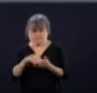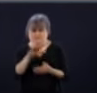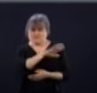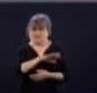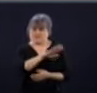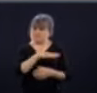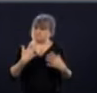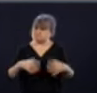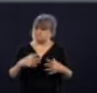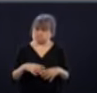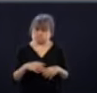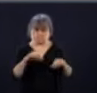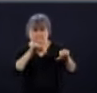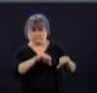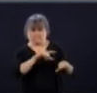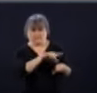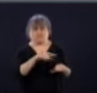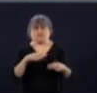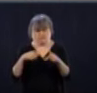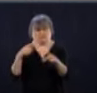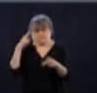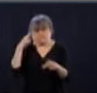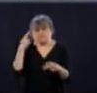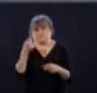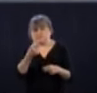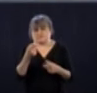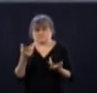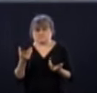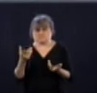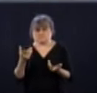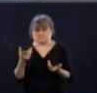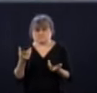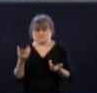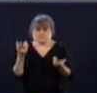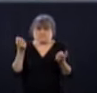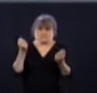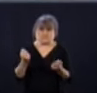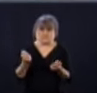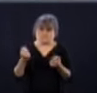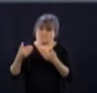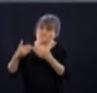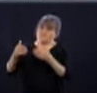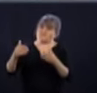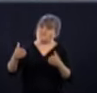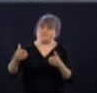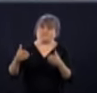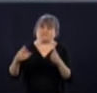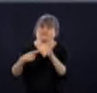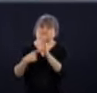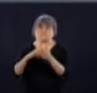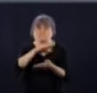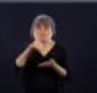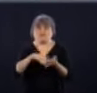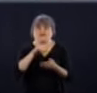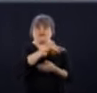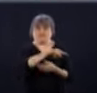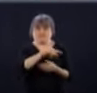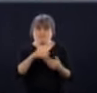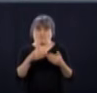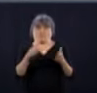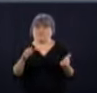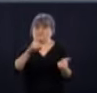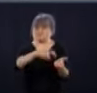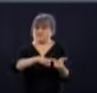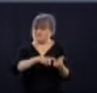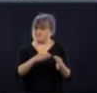est-ce que pour vous, ça pourrait remettre en question justement le plan de déconfinement pour la région de Montréal? Alain Laforêt a posé la question tout à l